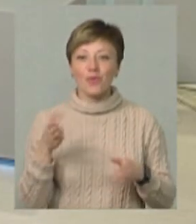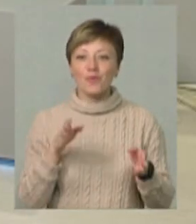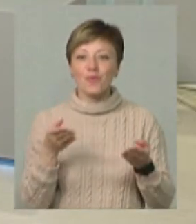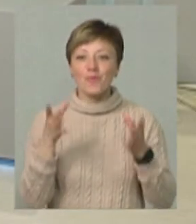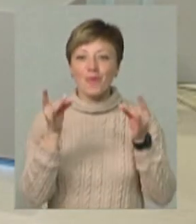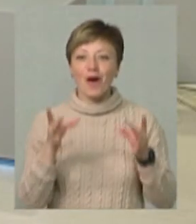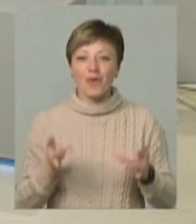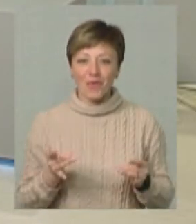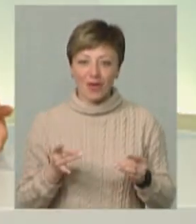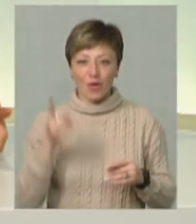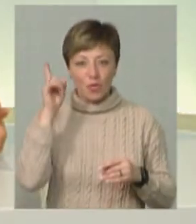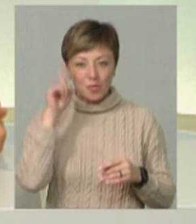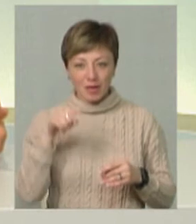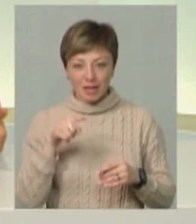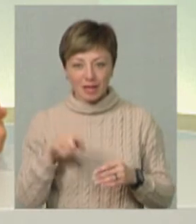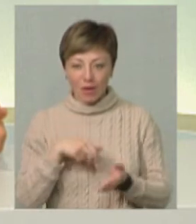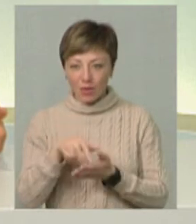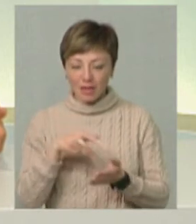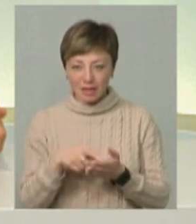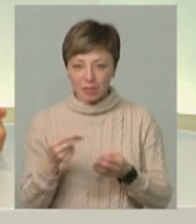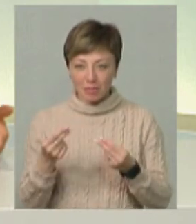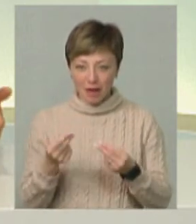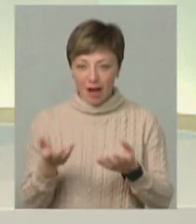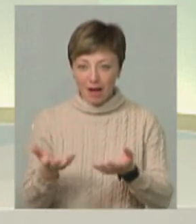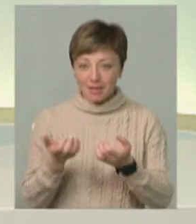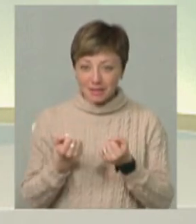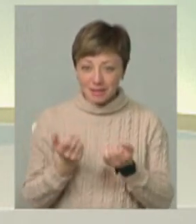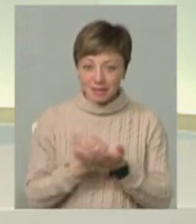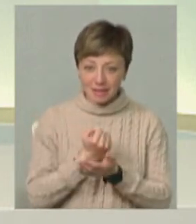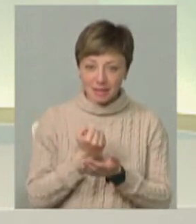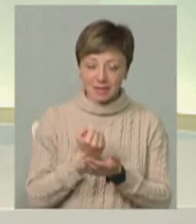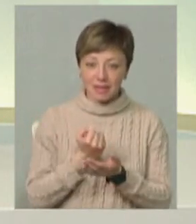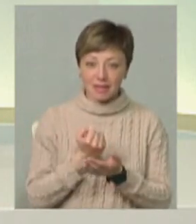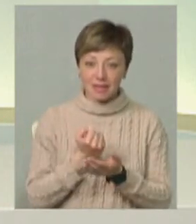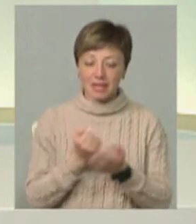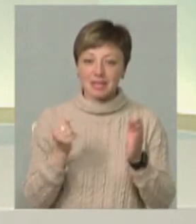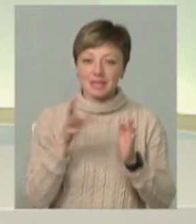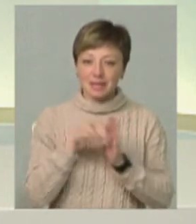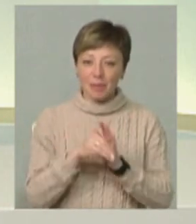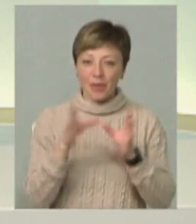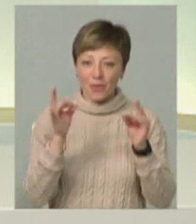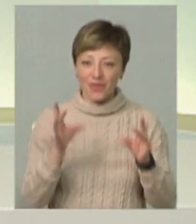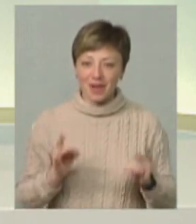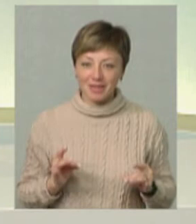Як ти вмієш з-під ніг не ходити по цьому, по грошам, а це підняти і запакувати